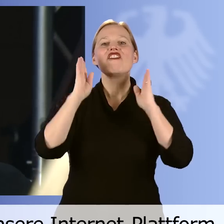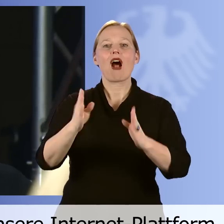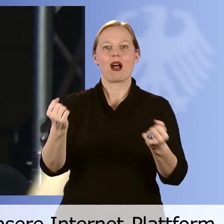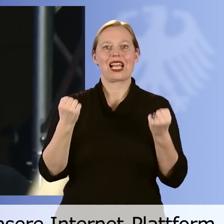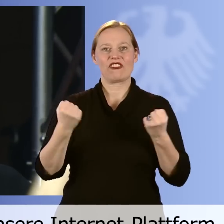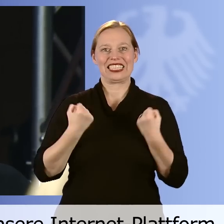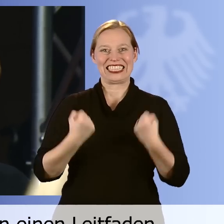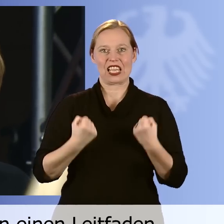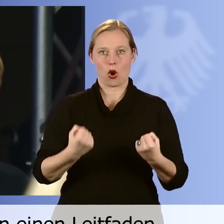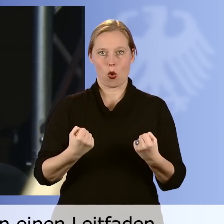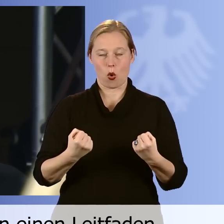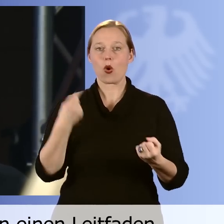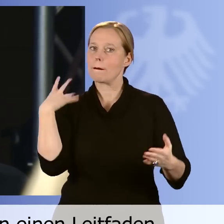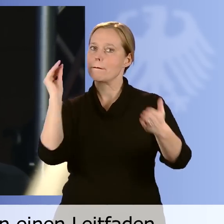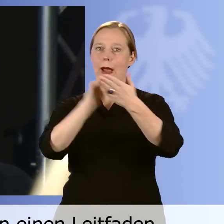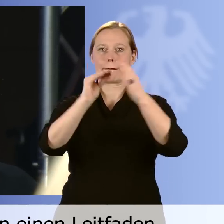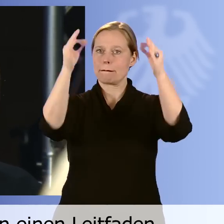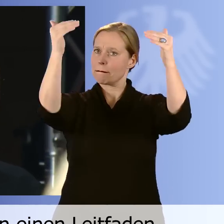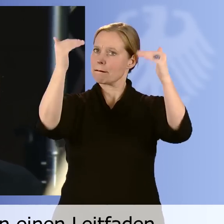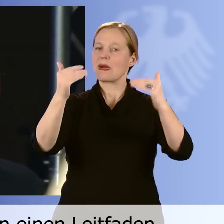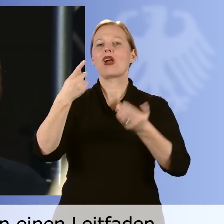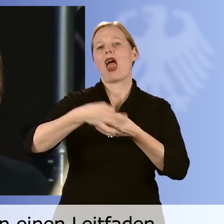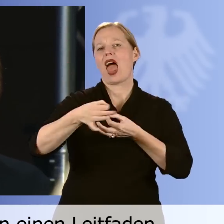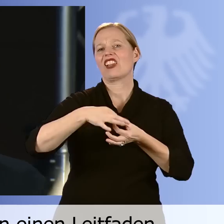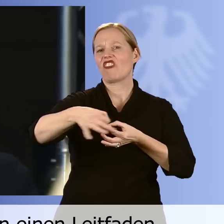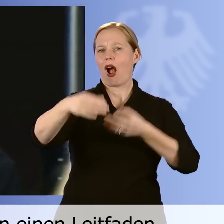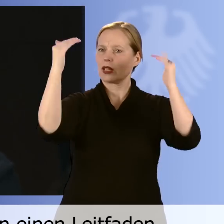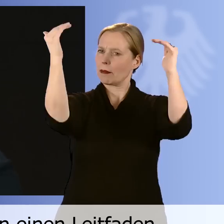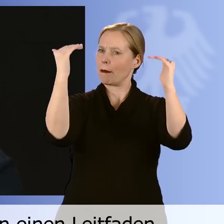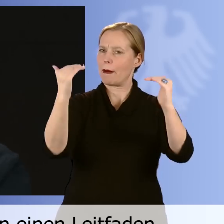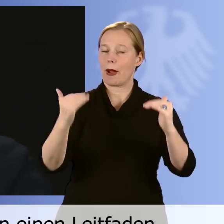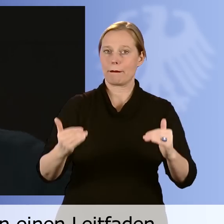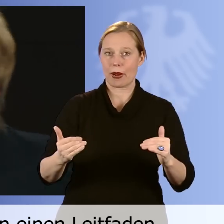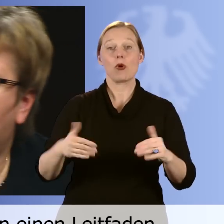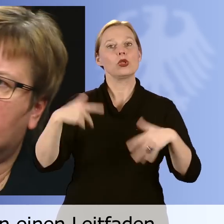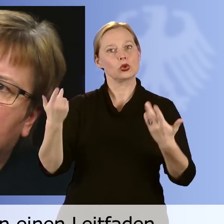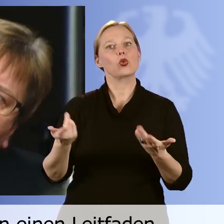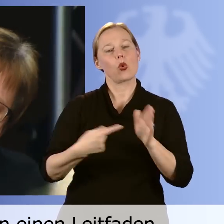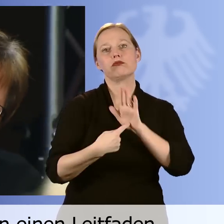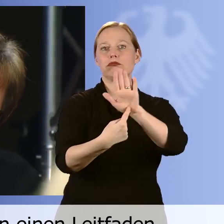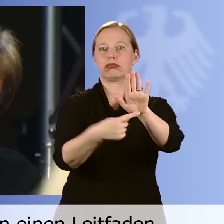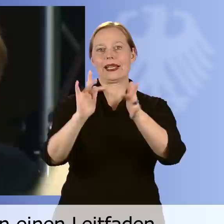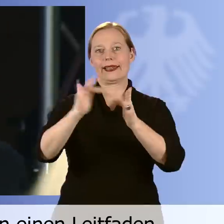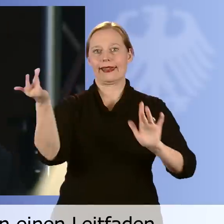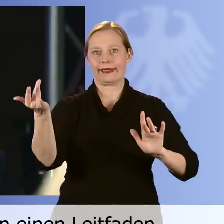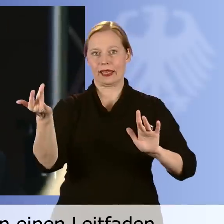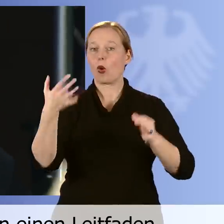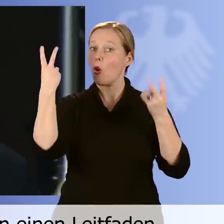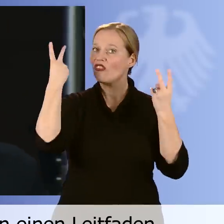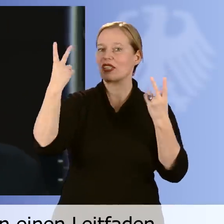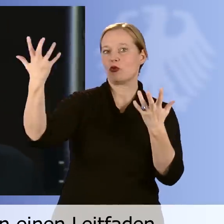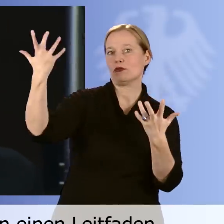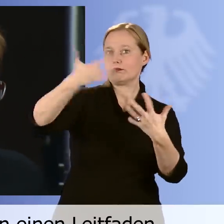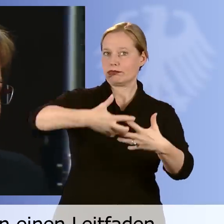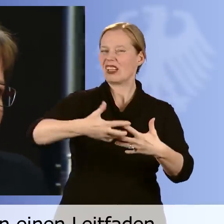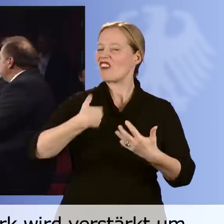da gehört es auch hin, sodass wir dann auch einen Leitfaden haben und dann müssen wir das auch miteinander transportieren. Das ist ein Teil dieses Netzwerkes,